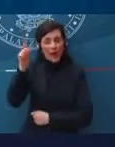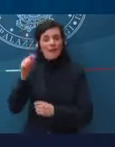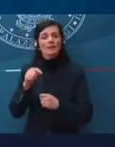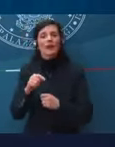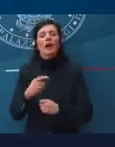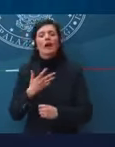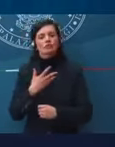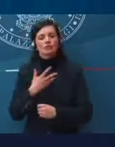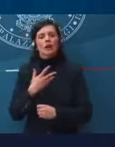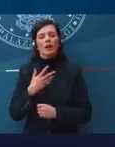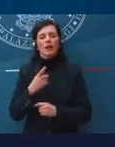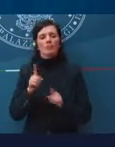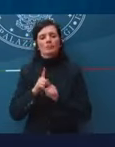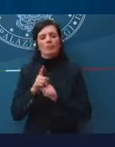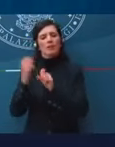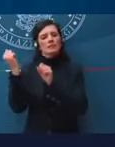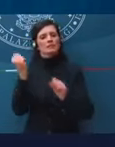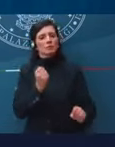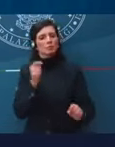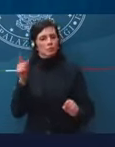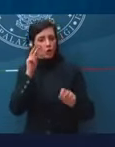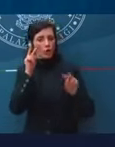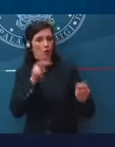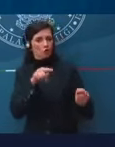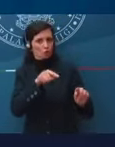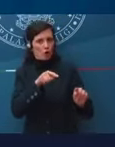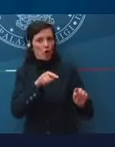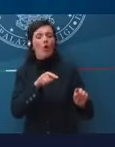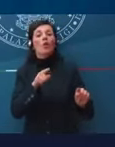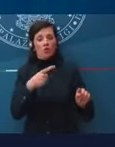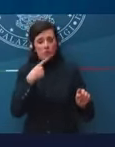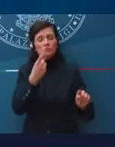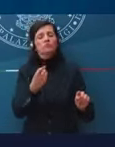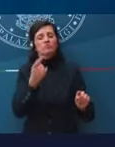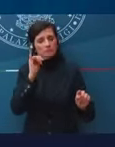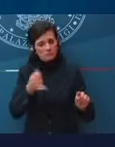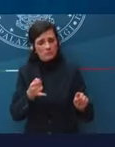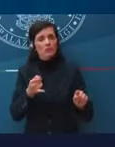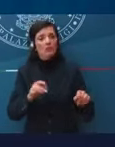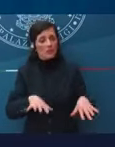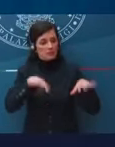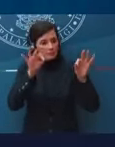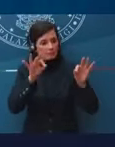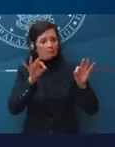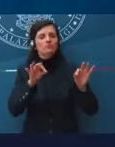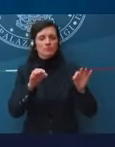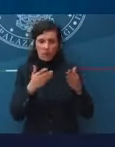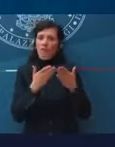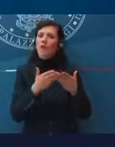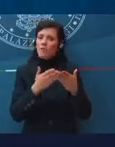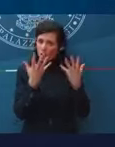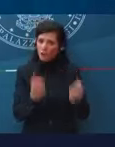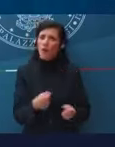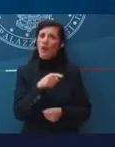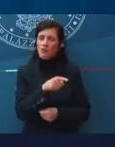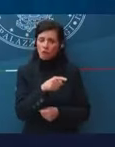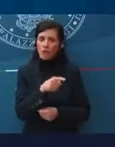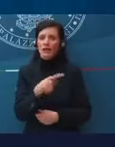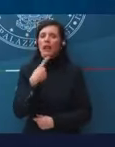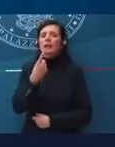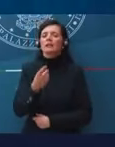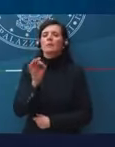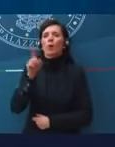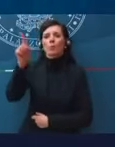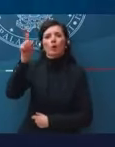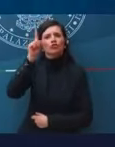istituzioni proposte al controllo si è pronunciata in favore della chiusura. A dire che gli altri l'hanno fatto perché è stato fatto in Germania